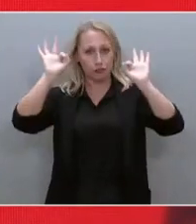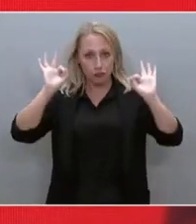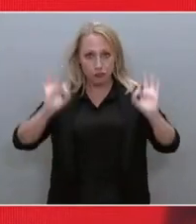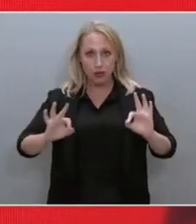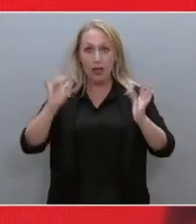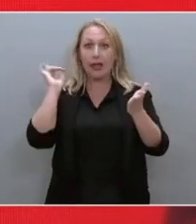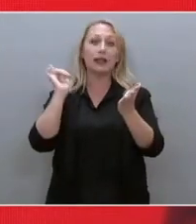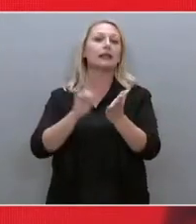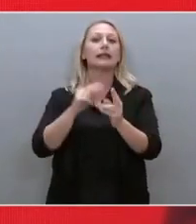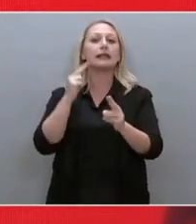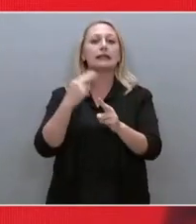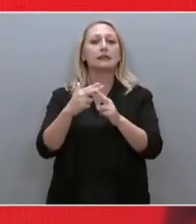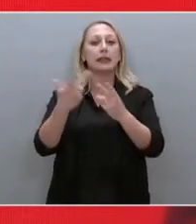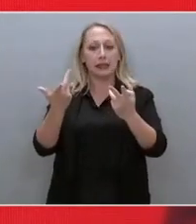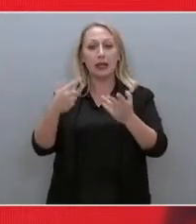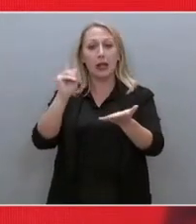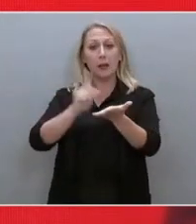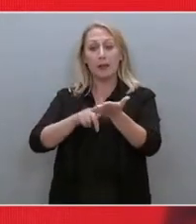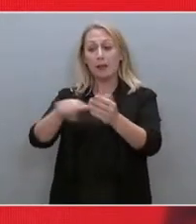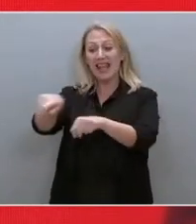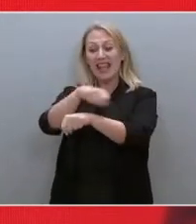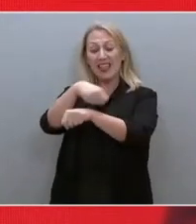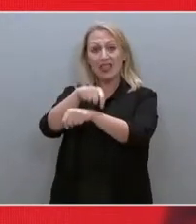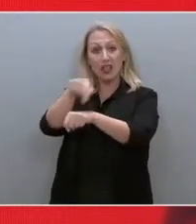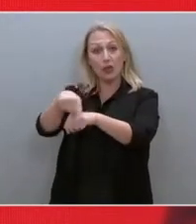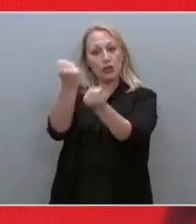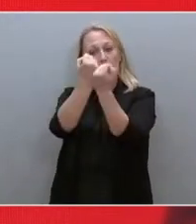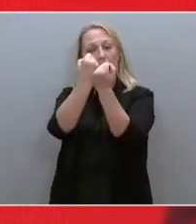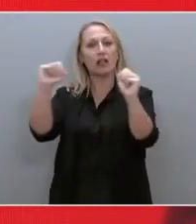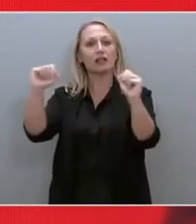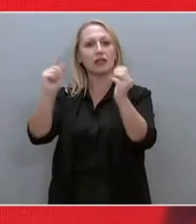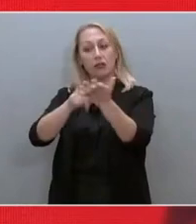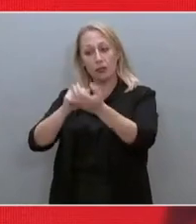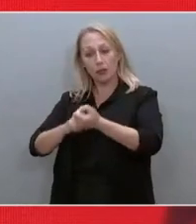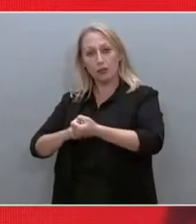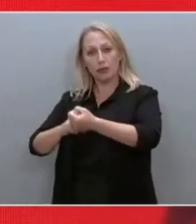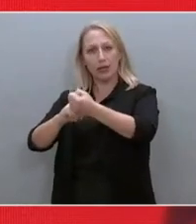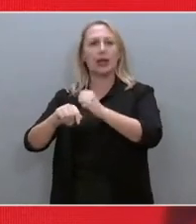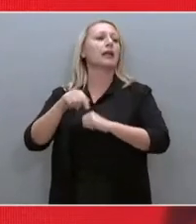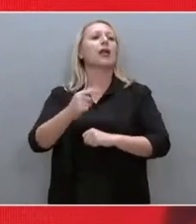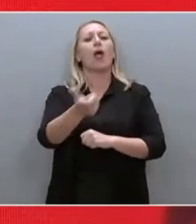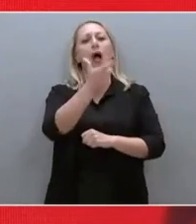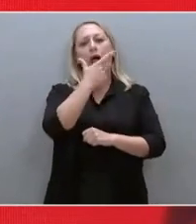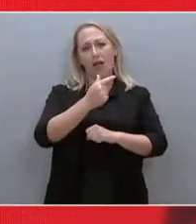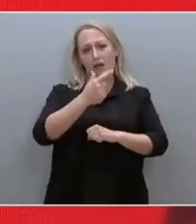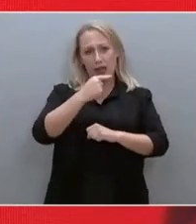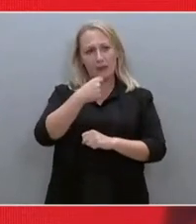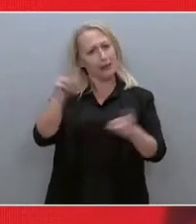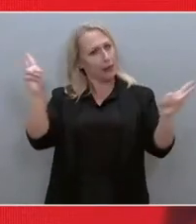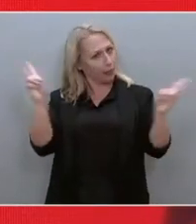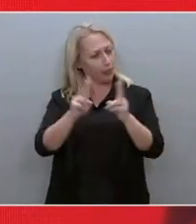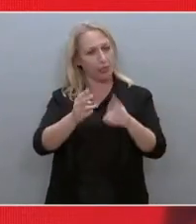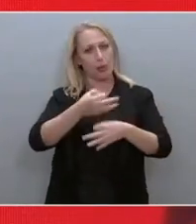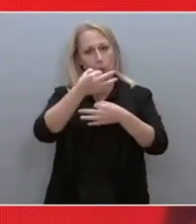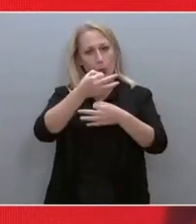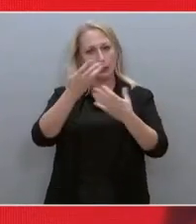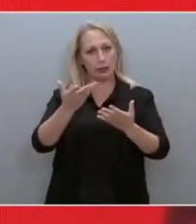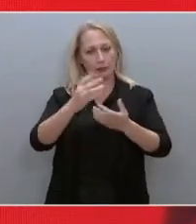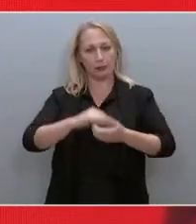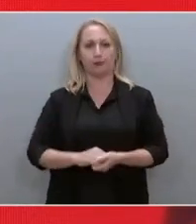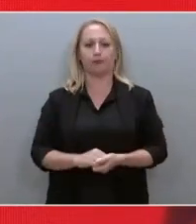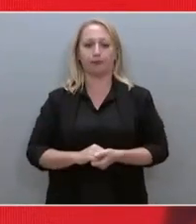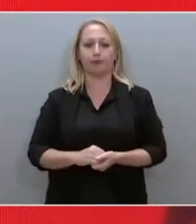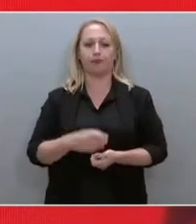ανεξαρτησίας της δικαιοσύνης. Και μου δίνεται την ευκαιρία εδώ να πω, έτσι, πολύ επιγραμματικά, ότι εμείς,